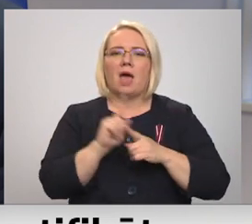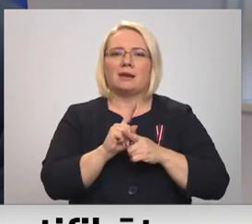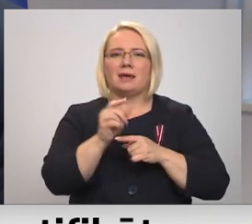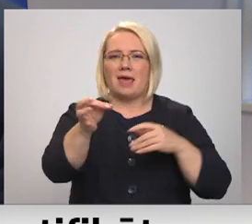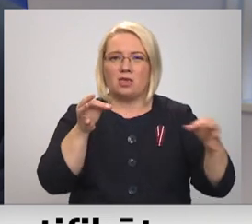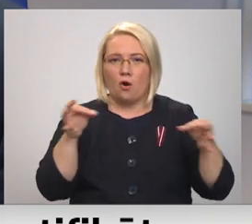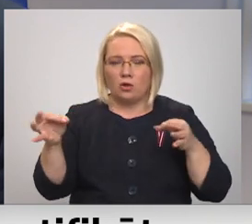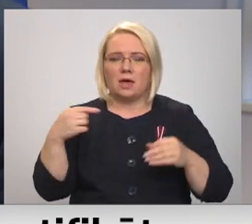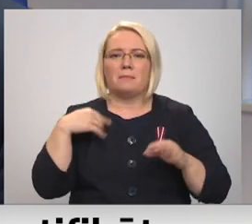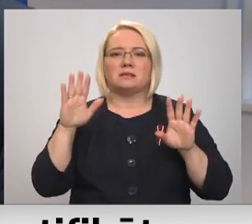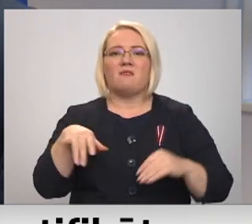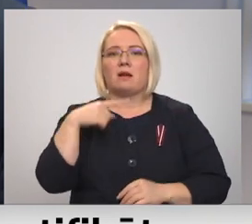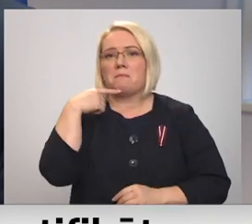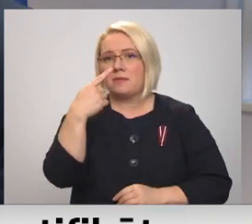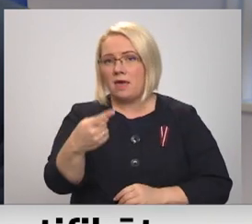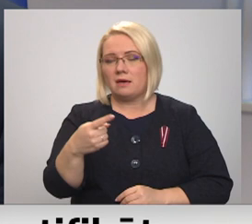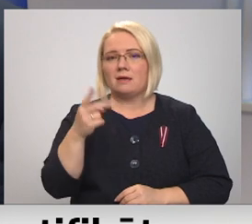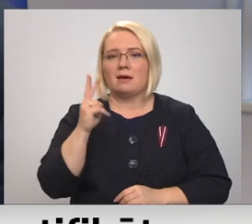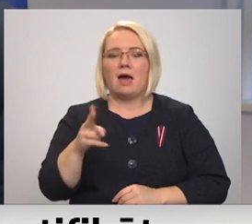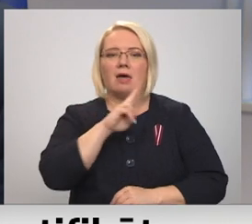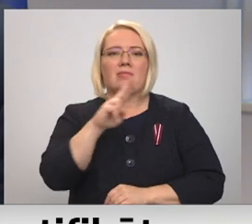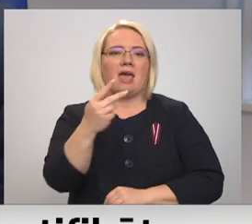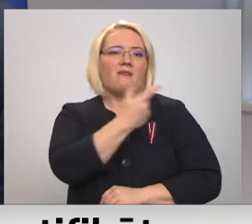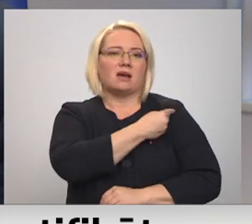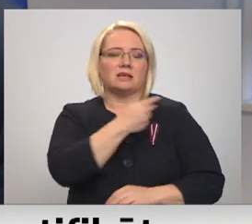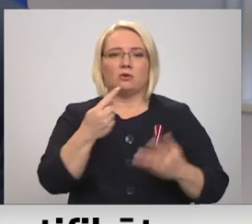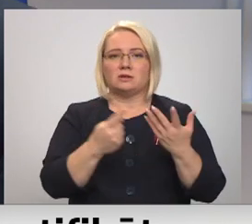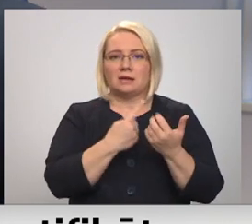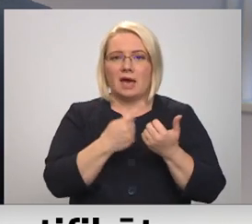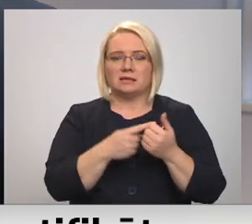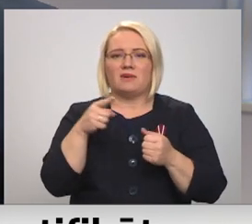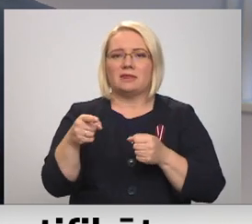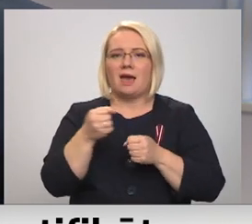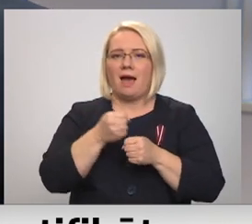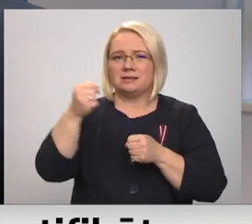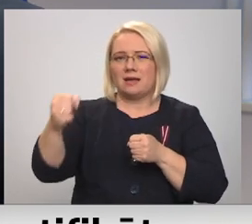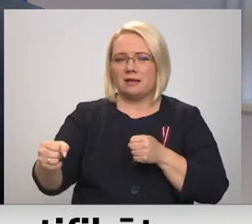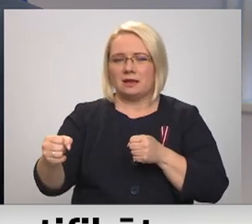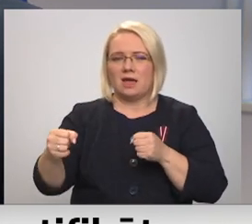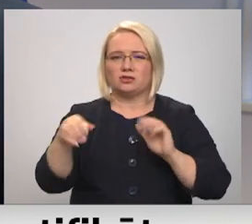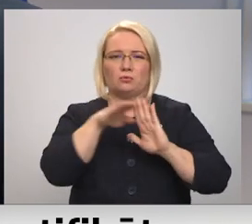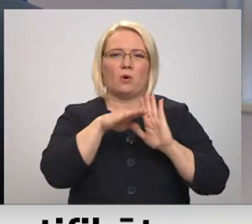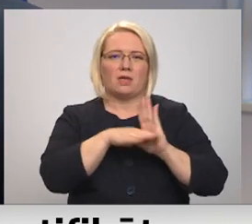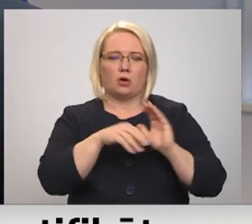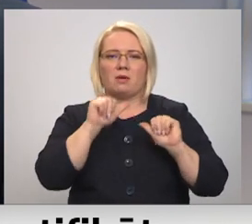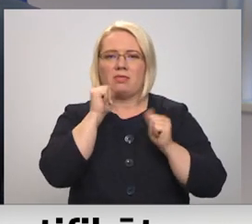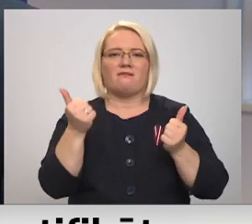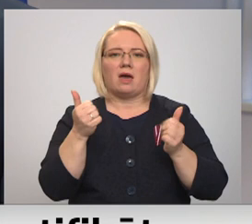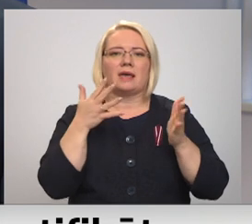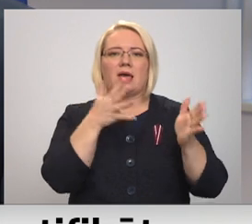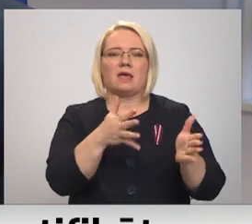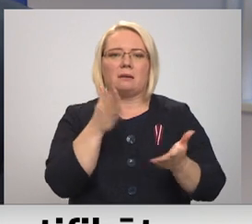veidā mēs varam droši teikt, ka nevakcinēto skaits, jeb šī atstādināšanas procedūra, nevar ietekmēt